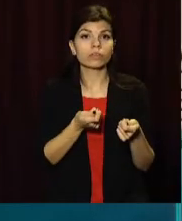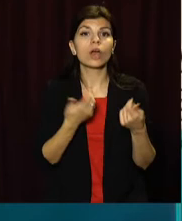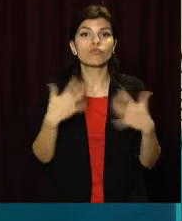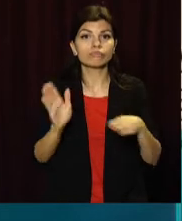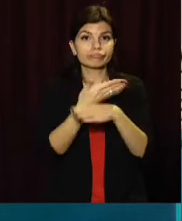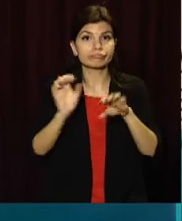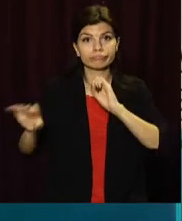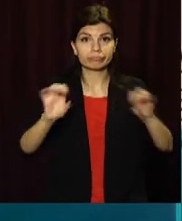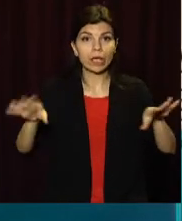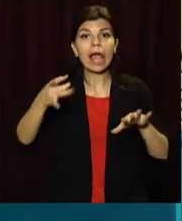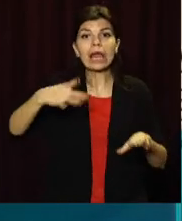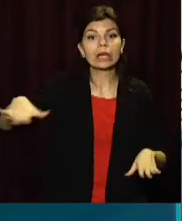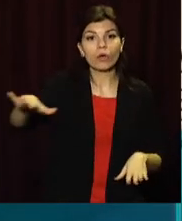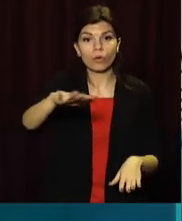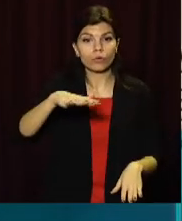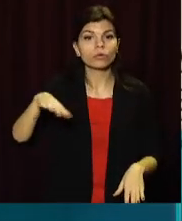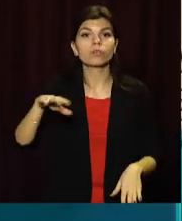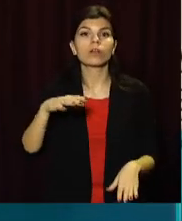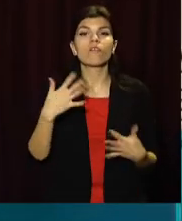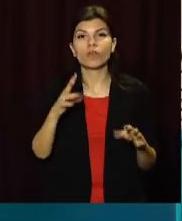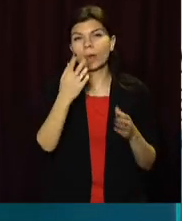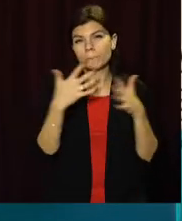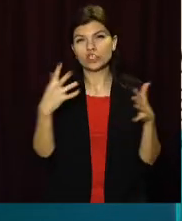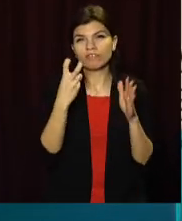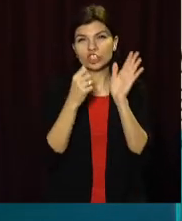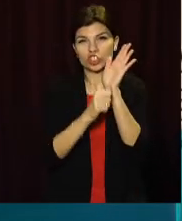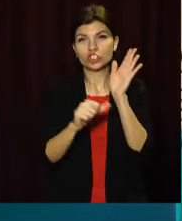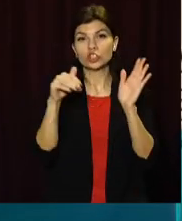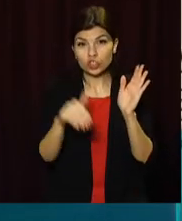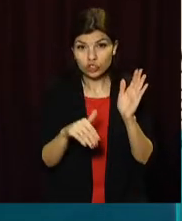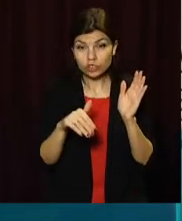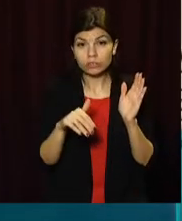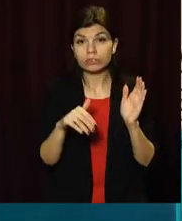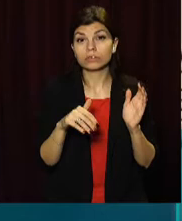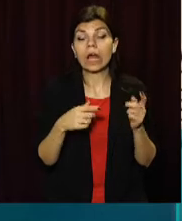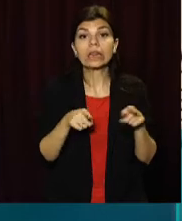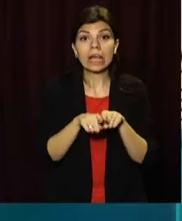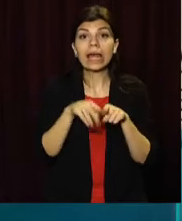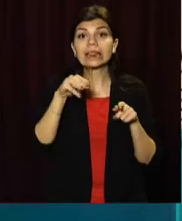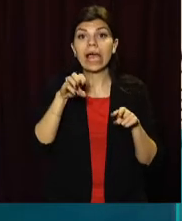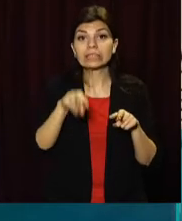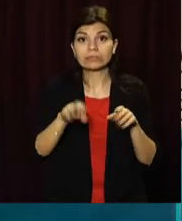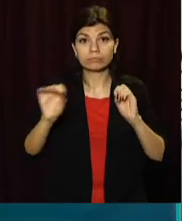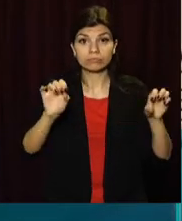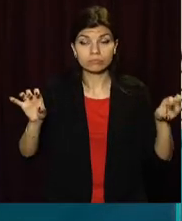розподілено по регіонам більше 260 тисяч таких тестів.